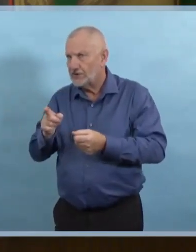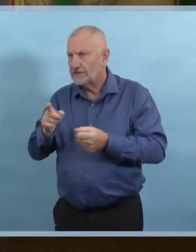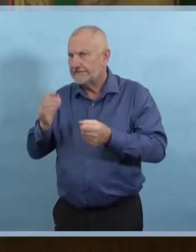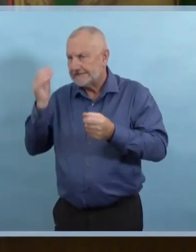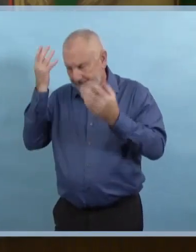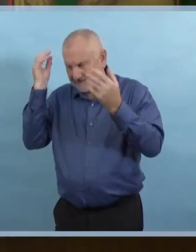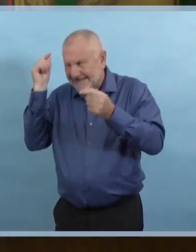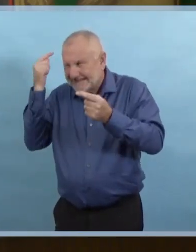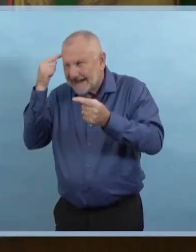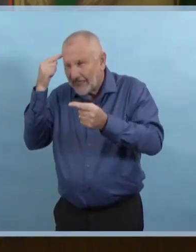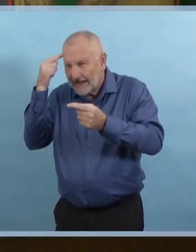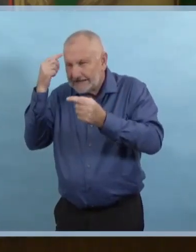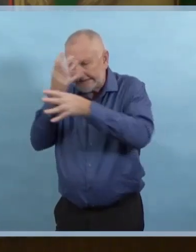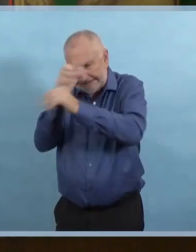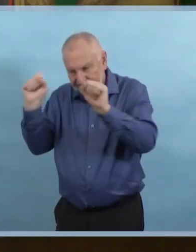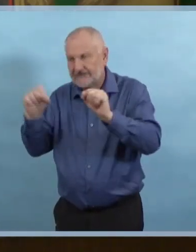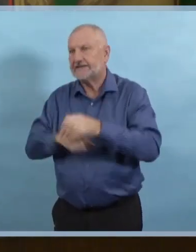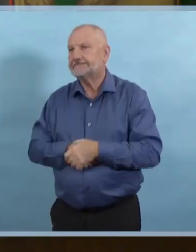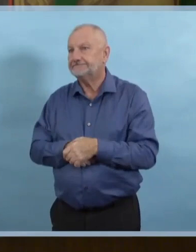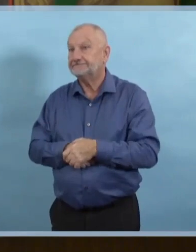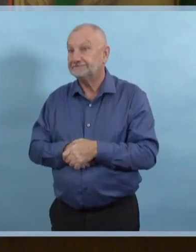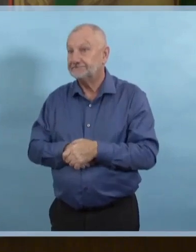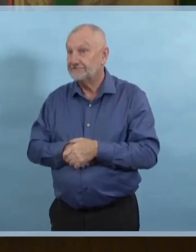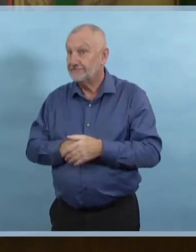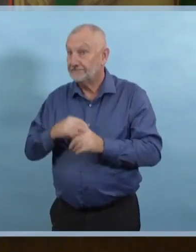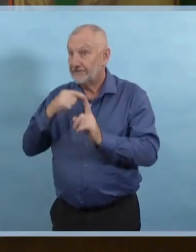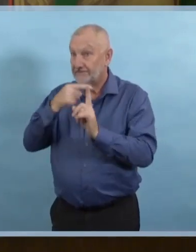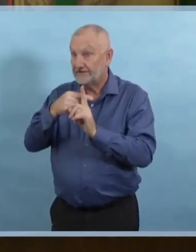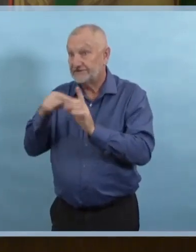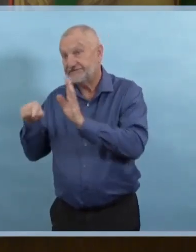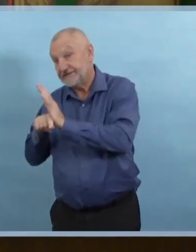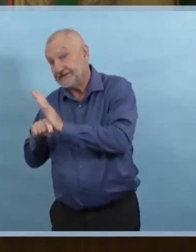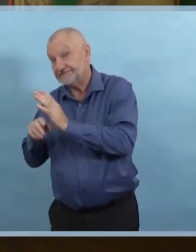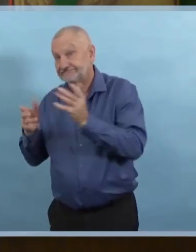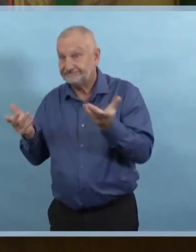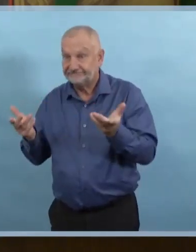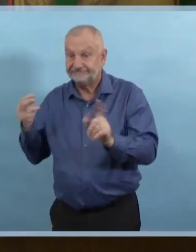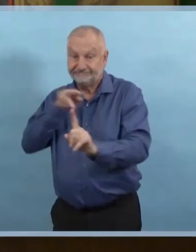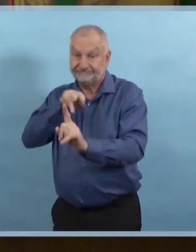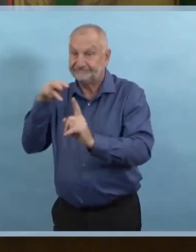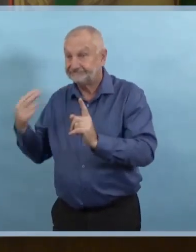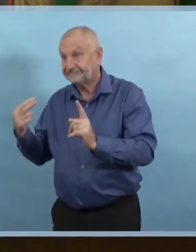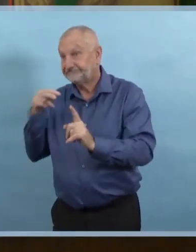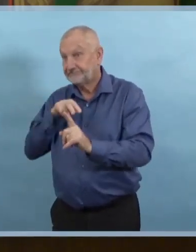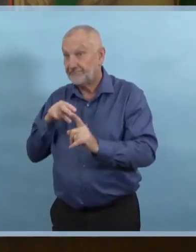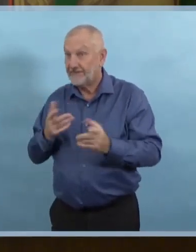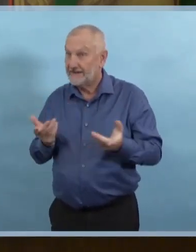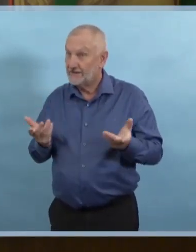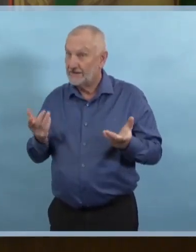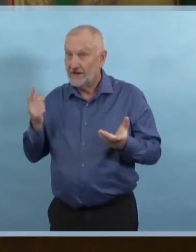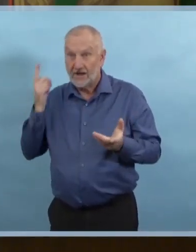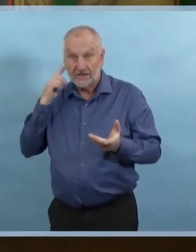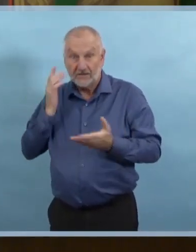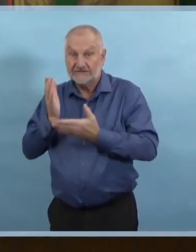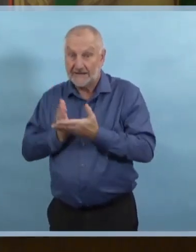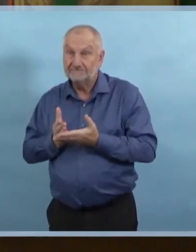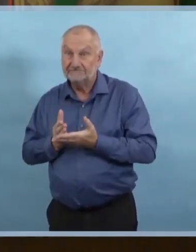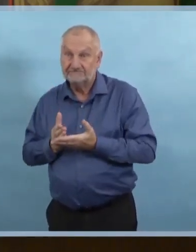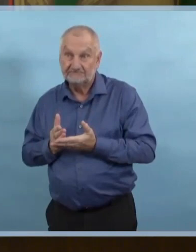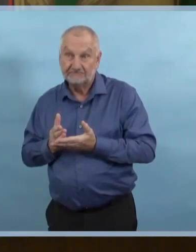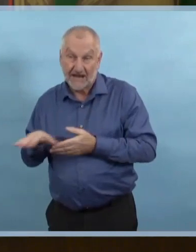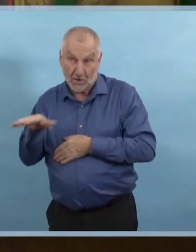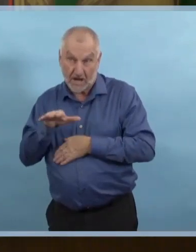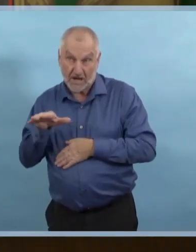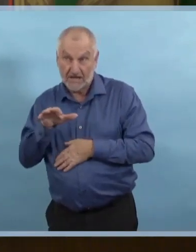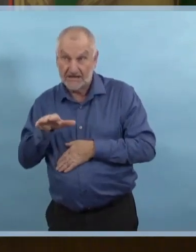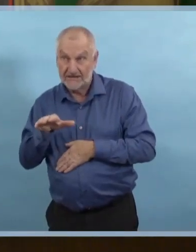Nous avons entendu parler d'administrations qui ont tout simplement annulé l'Halloween et